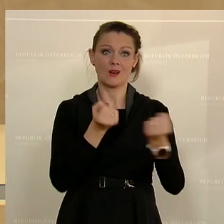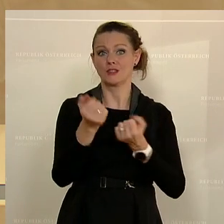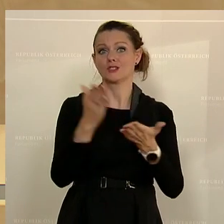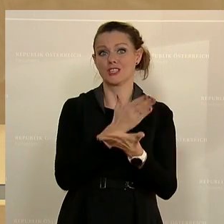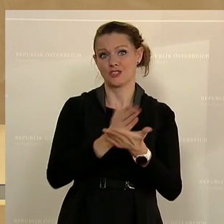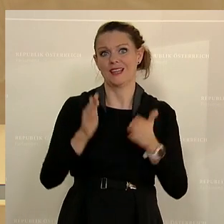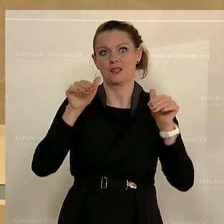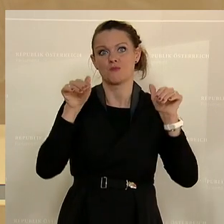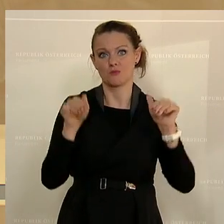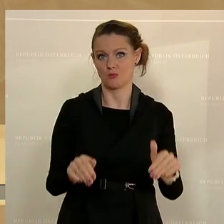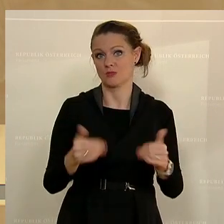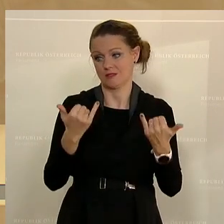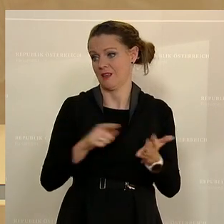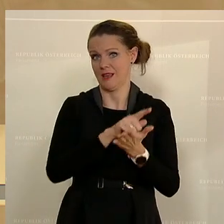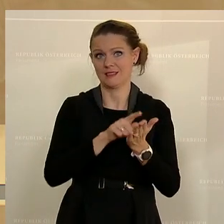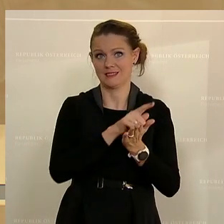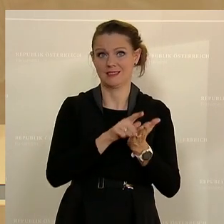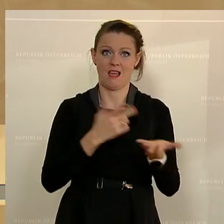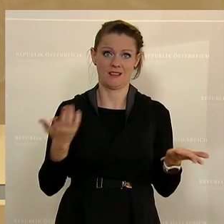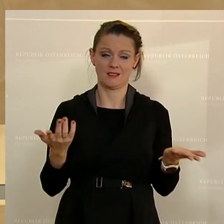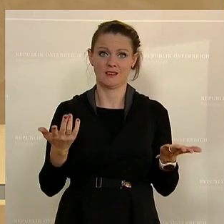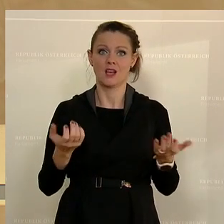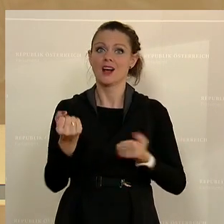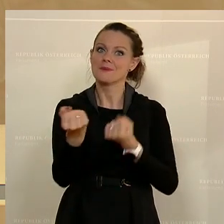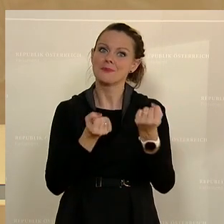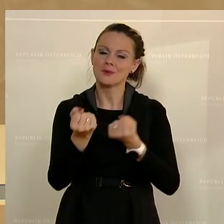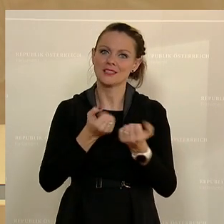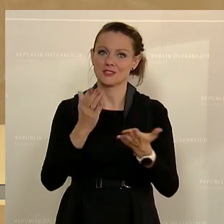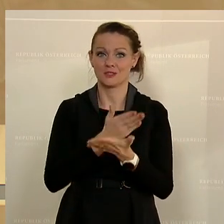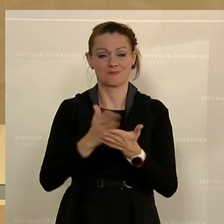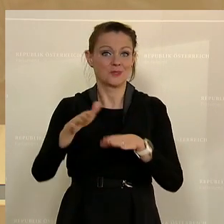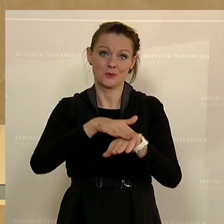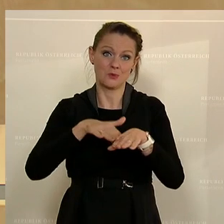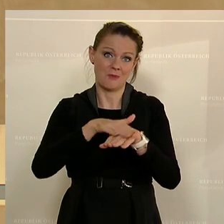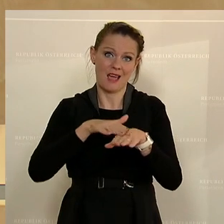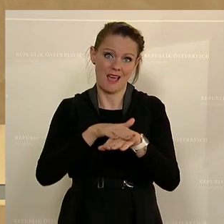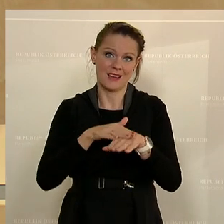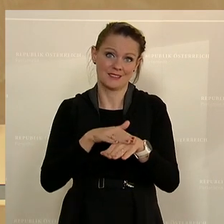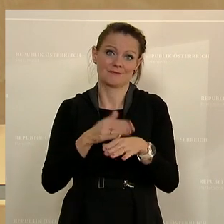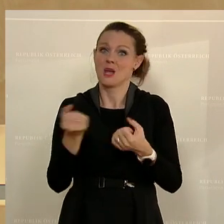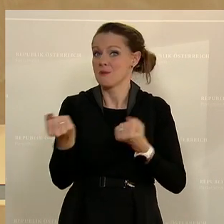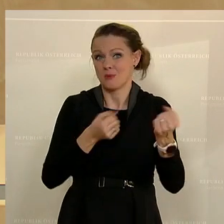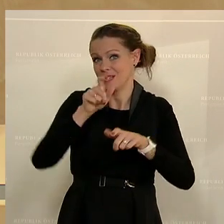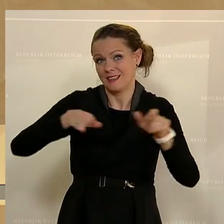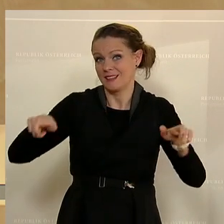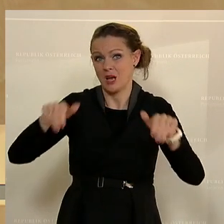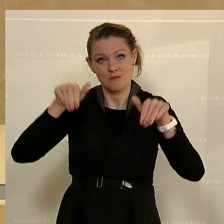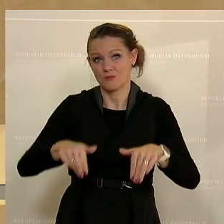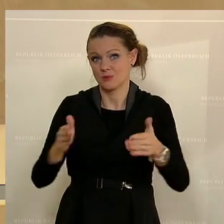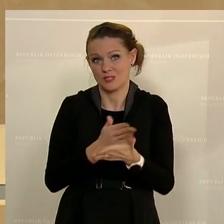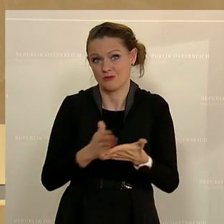in diesen Zeiten und politische Entscheidungen, so leid es mir tut, müssen Politikerinnen und Politiker treffen.